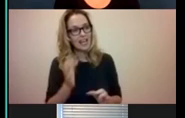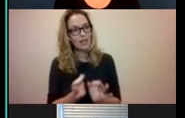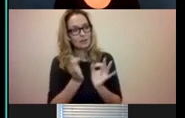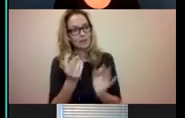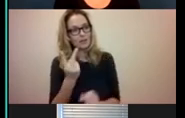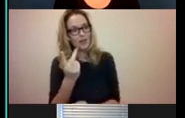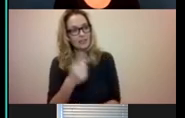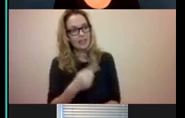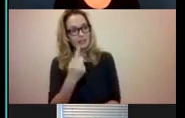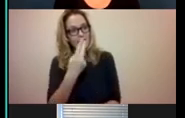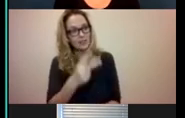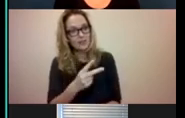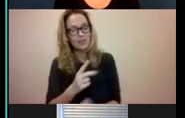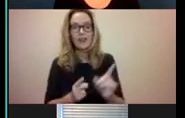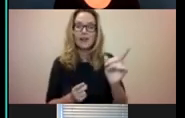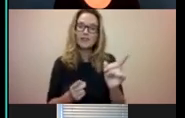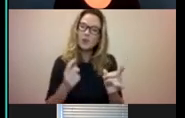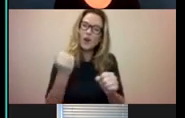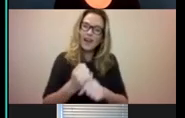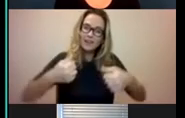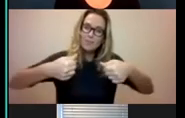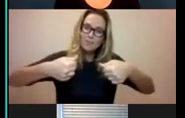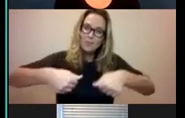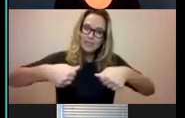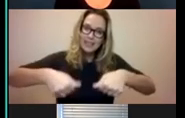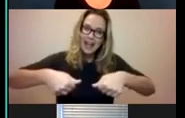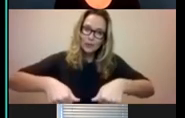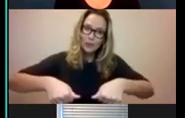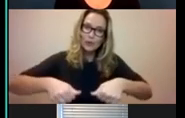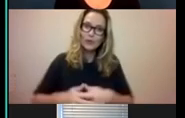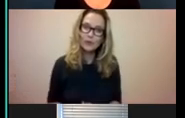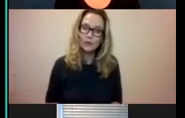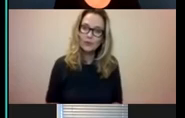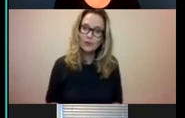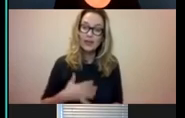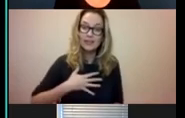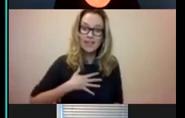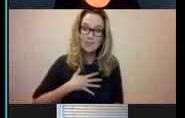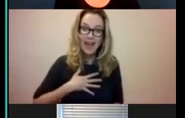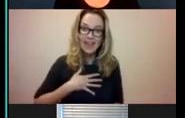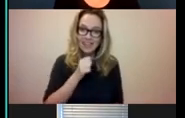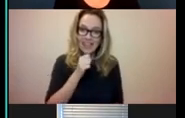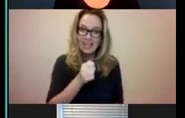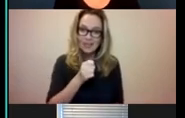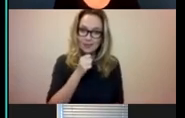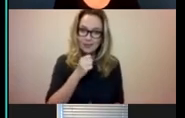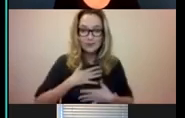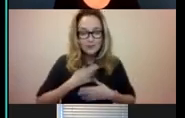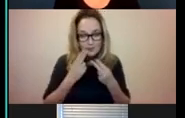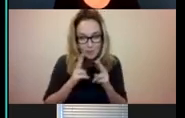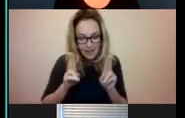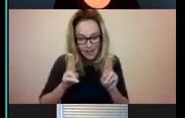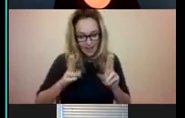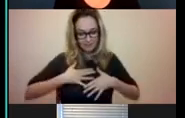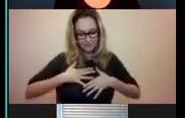wil echt nog even benadrukken. Dat je hebt mij geïnterviewd. Dat vond ik een enorme eer. Ik heb het